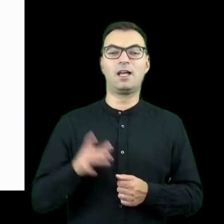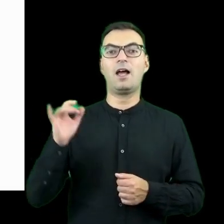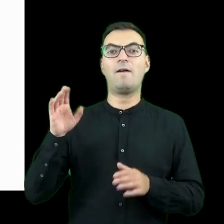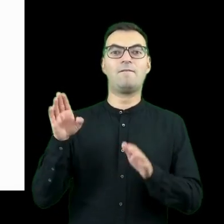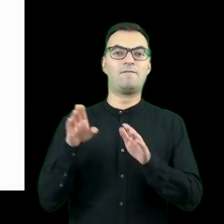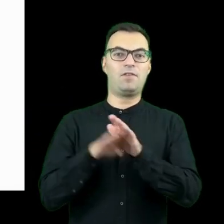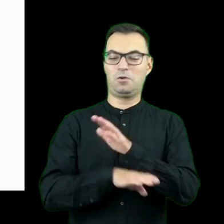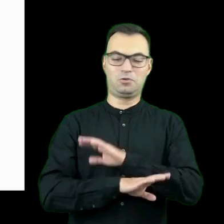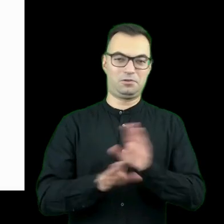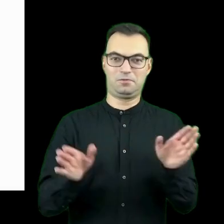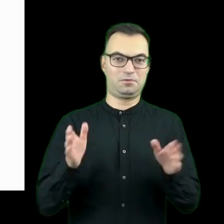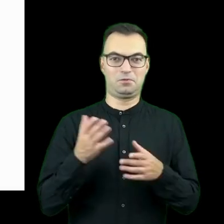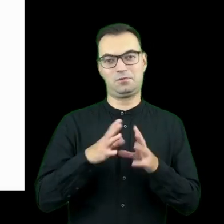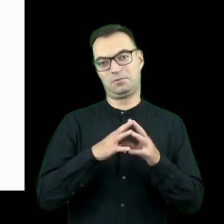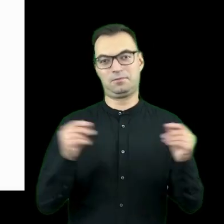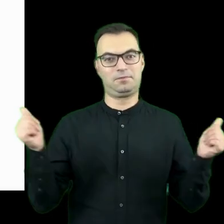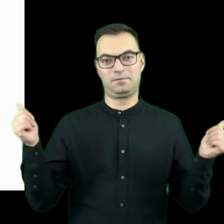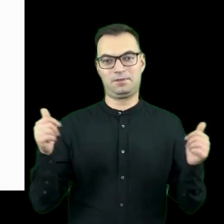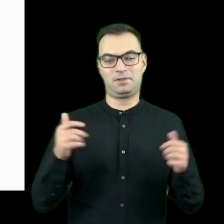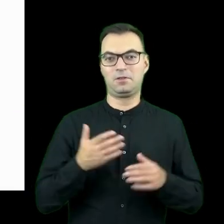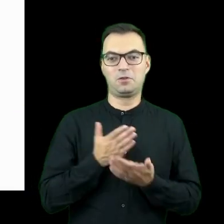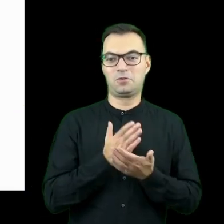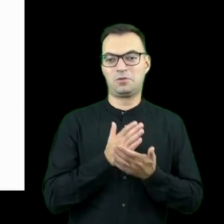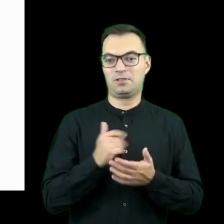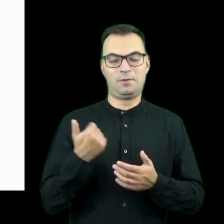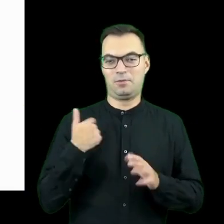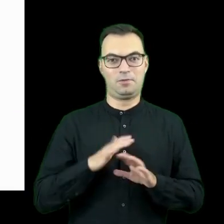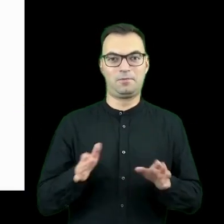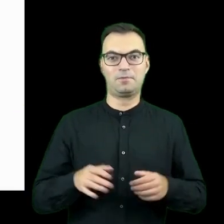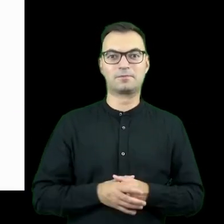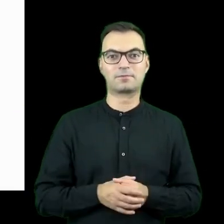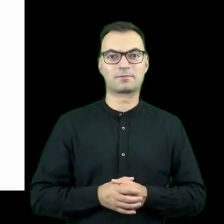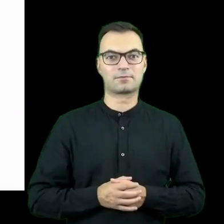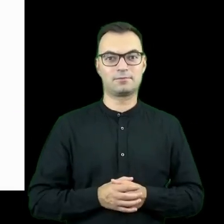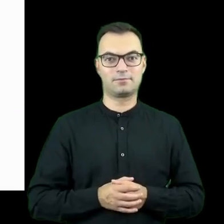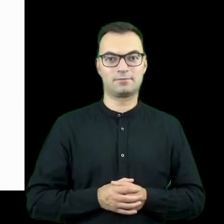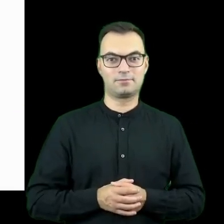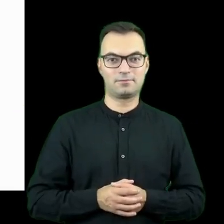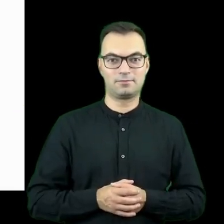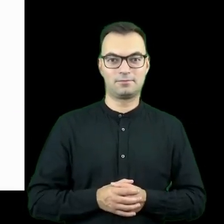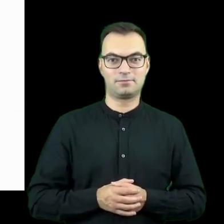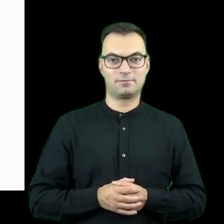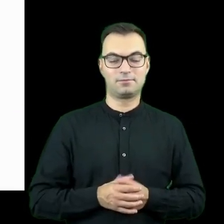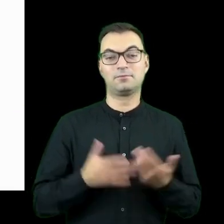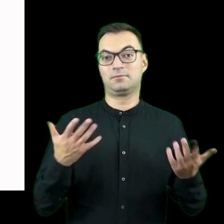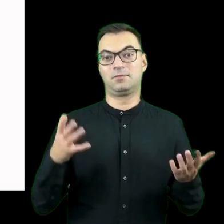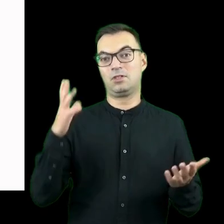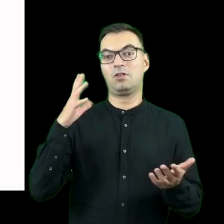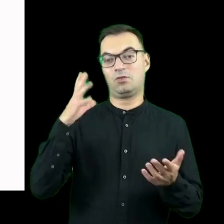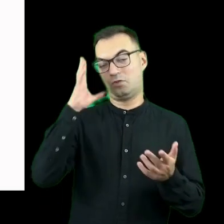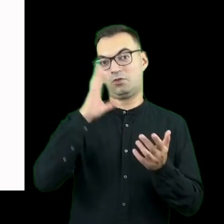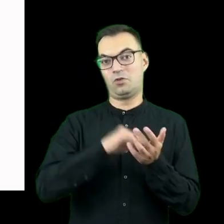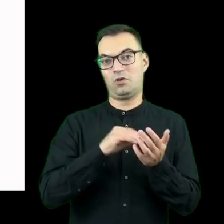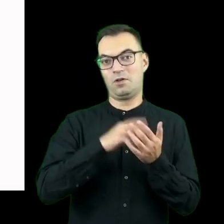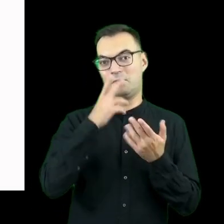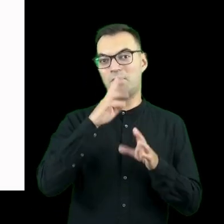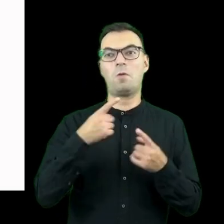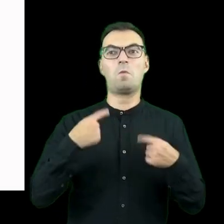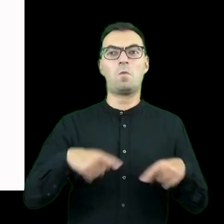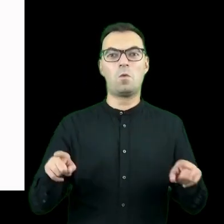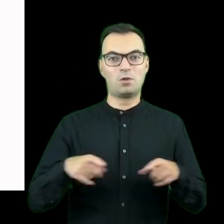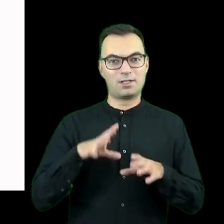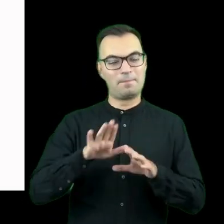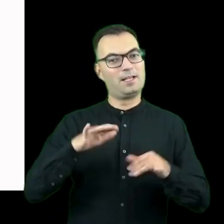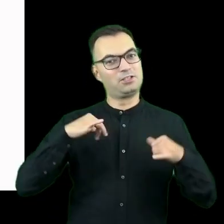jego wykluczenie przestało istnieć, zostało zniwelowane. I to doświadczenie pokazało, że ta